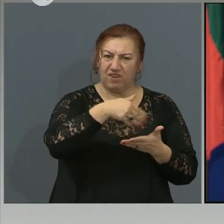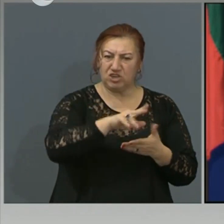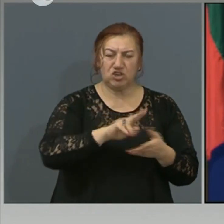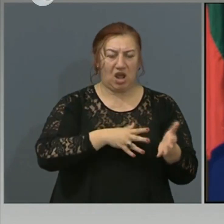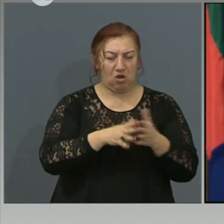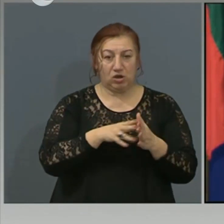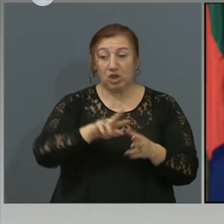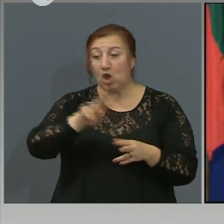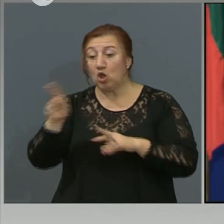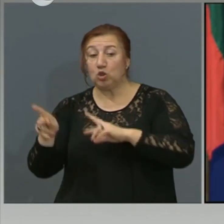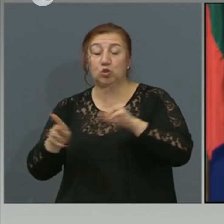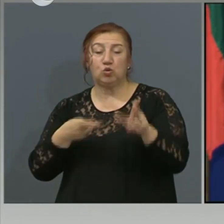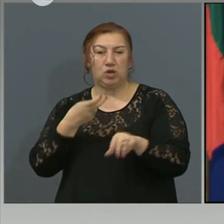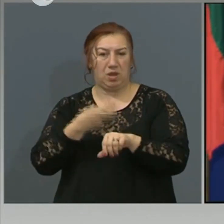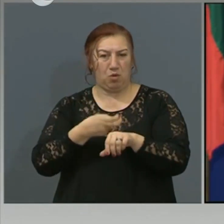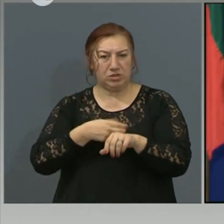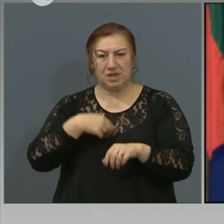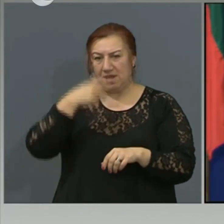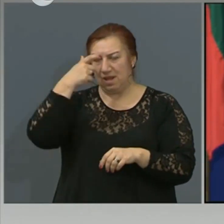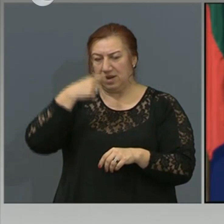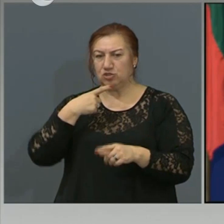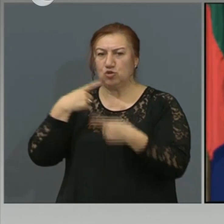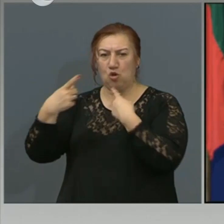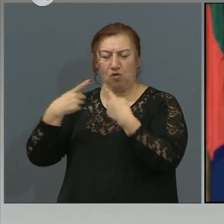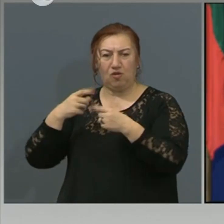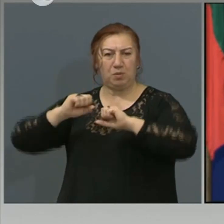контактуваме лично с директорите,